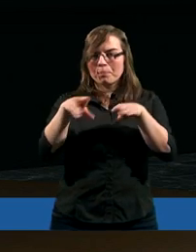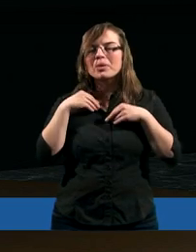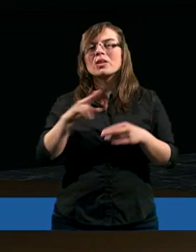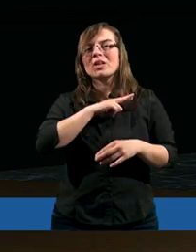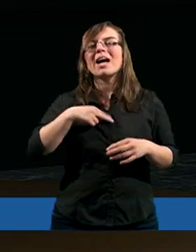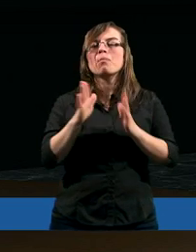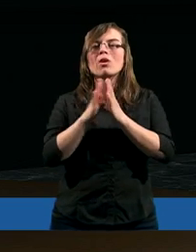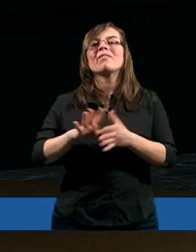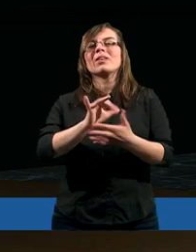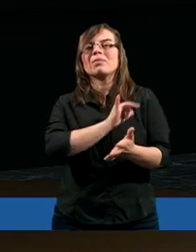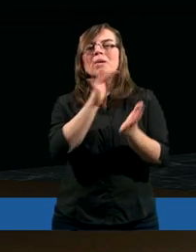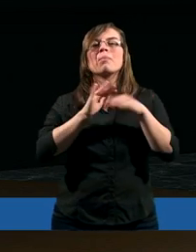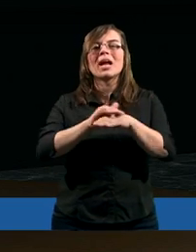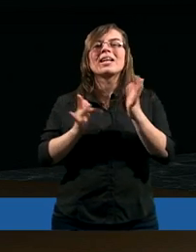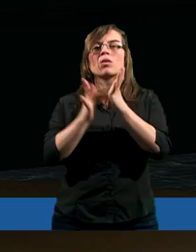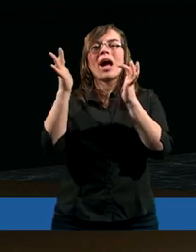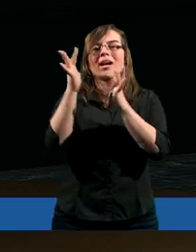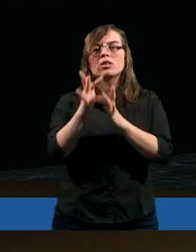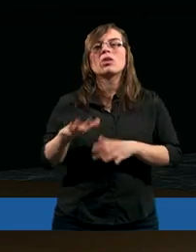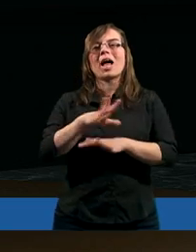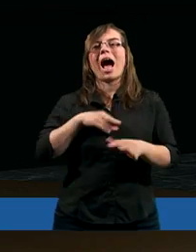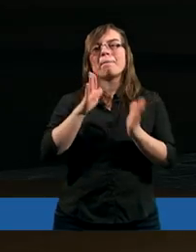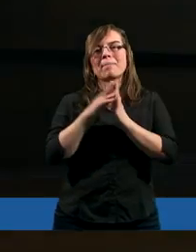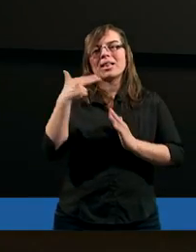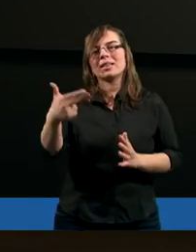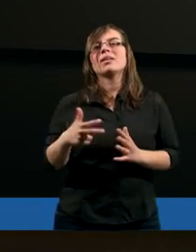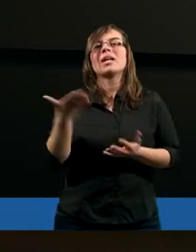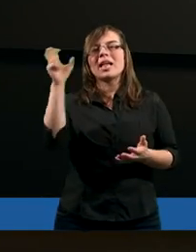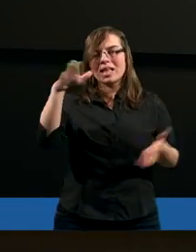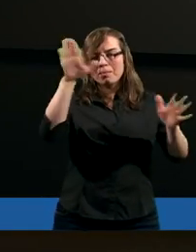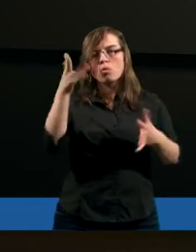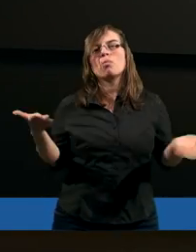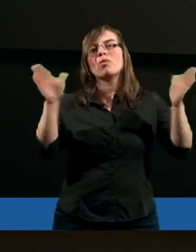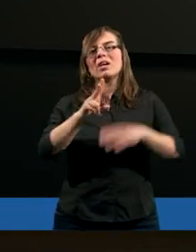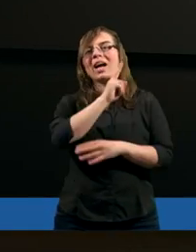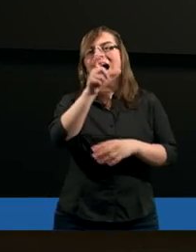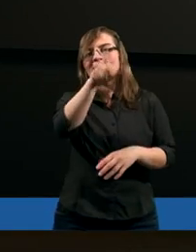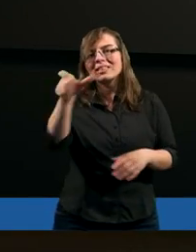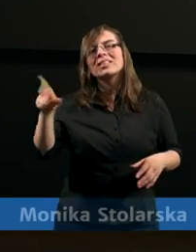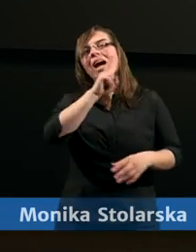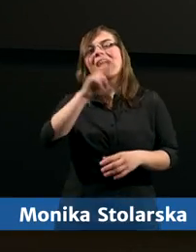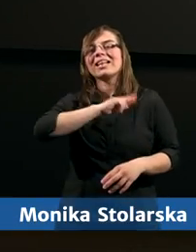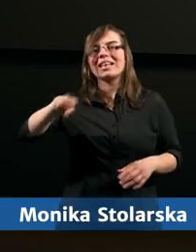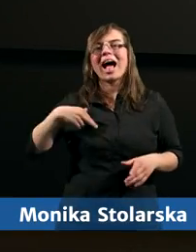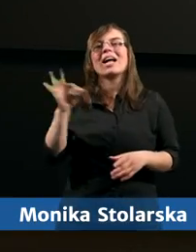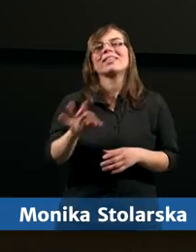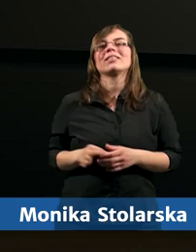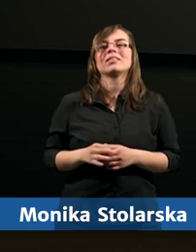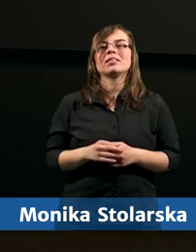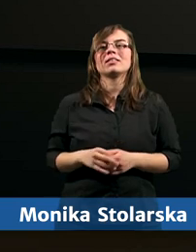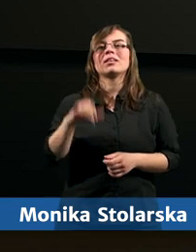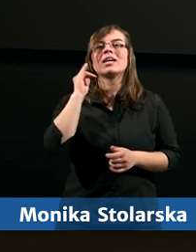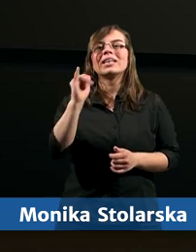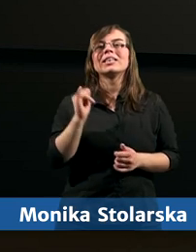naszą modlitwę w imieniu naszego Zbawiciela Jezusa Chrystusa. Niech Bóg błogosławi każdą i każdego z nas